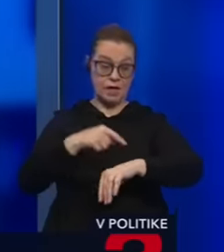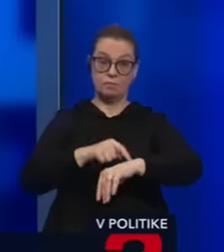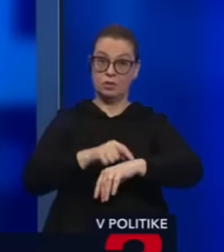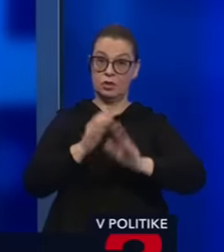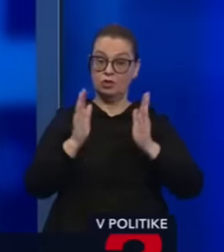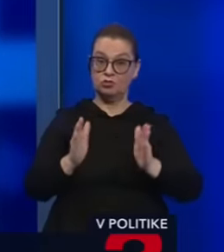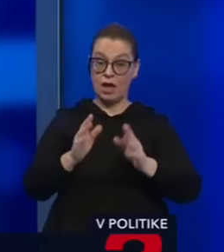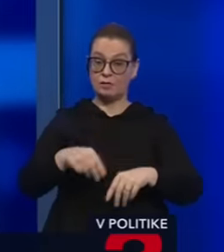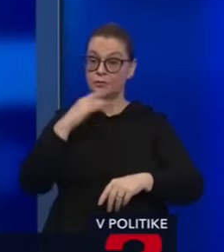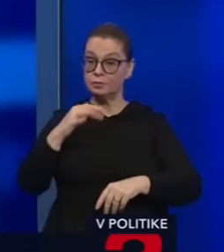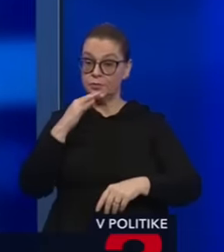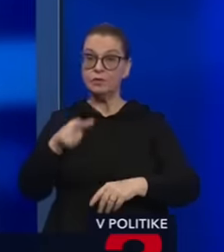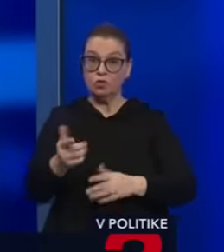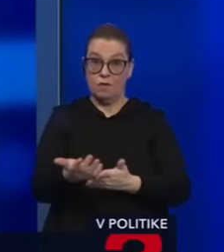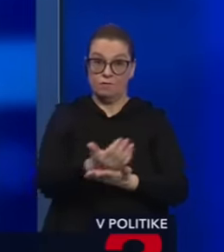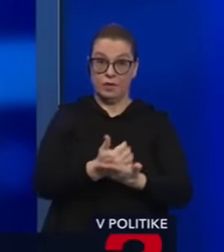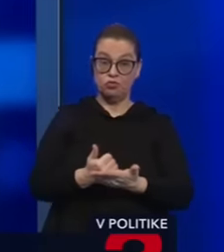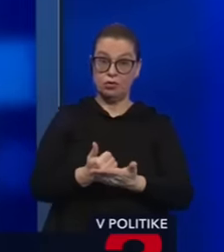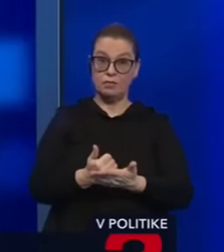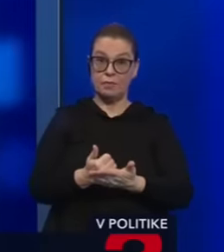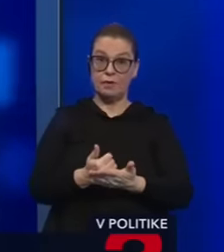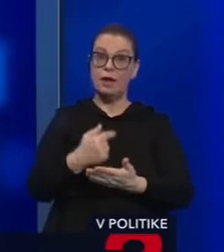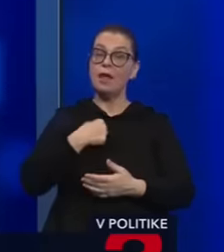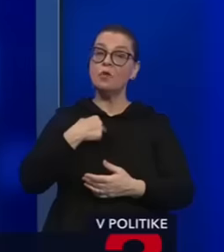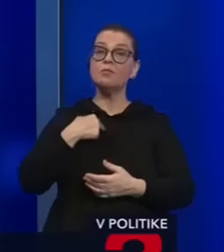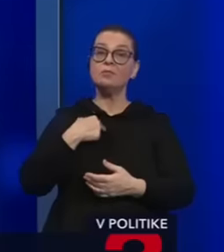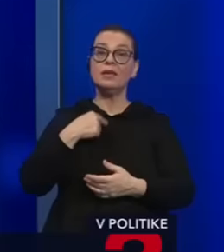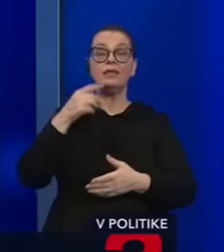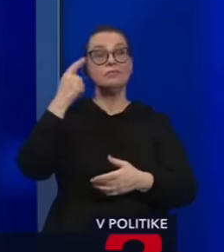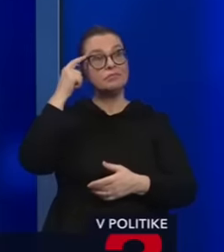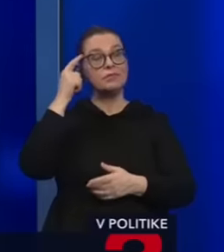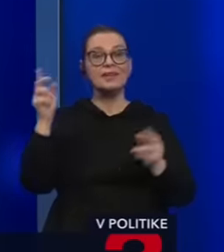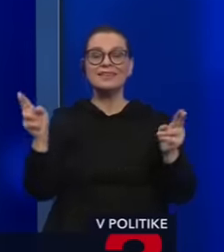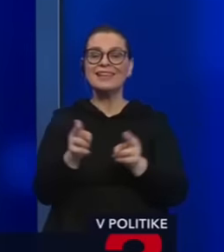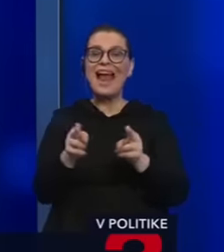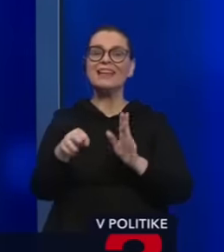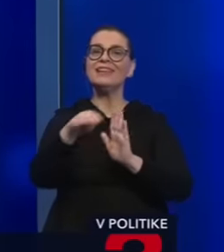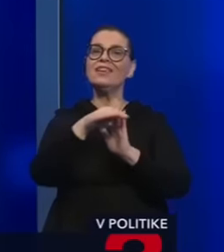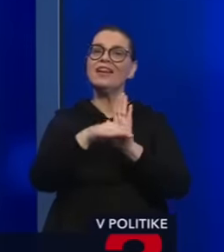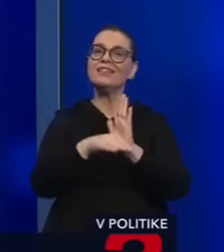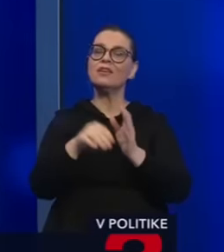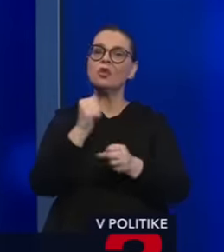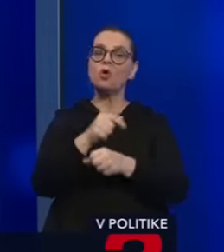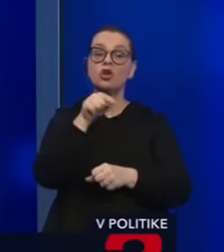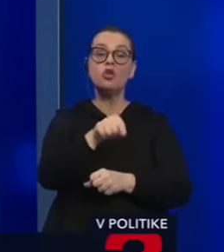na vystupovanie, tak to využívame, lebo sme presvedčení, že to skrátené legislatívne konanie v tomto zákone nie je odvodnené a